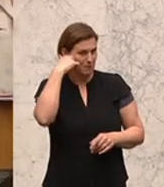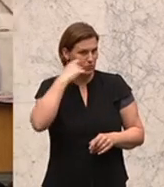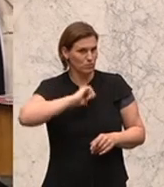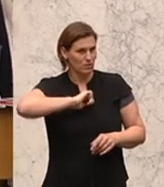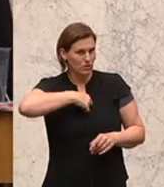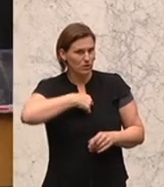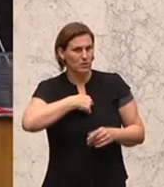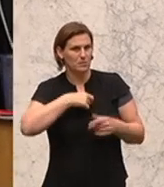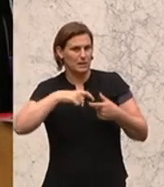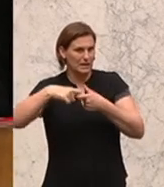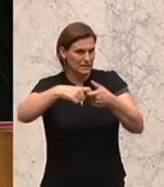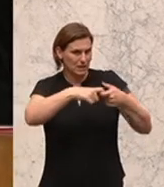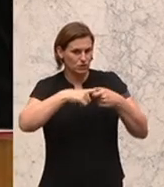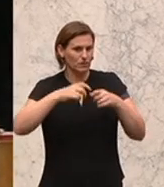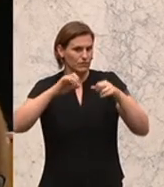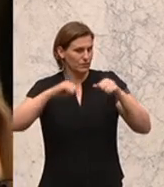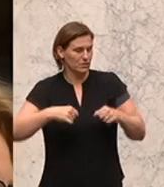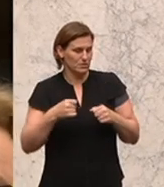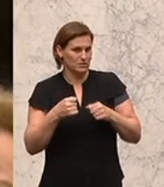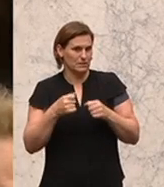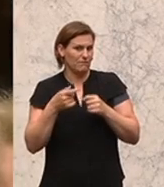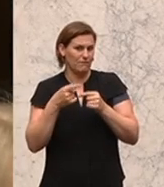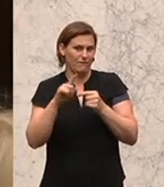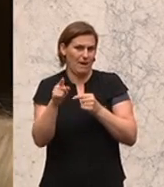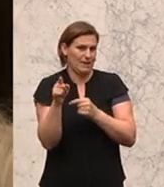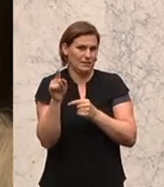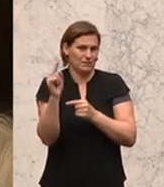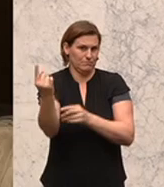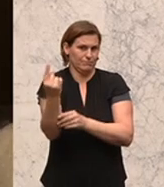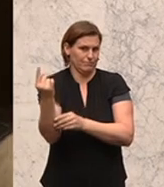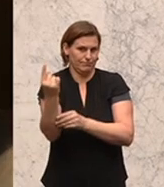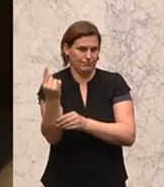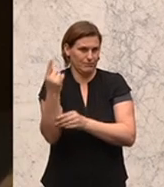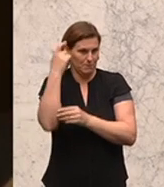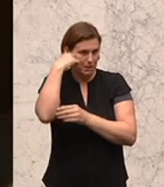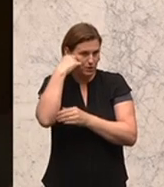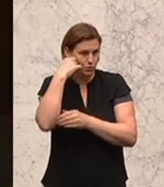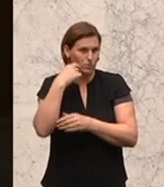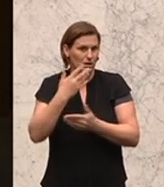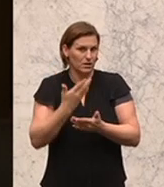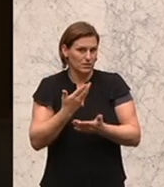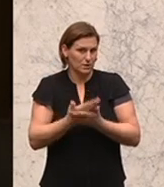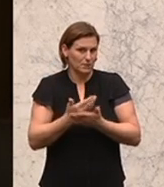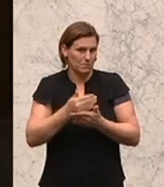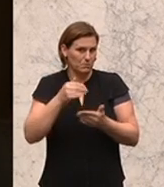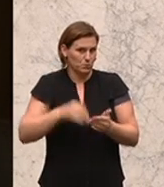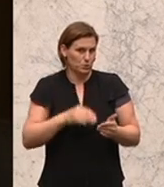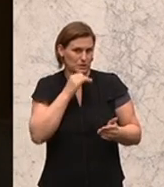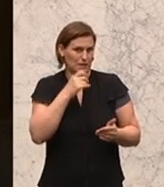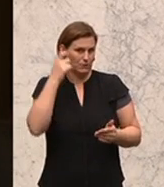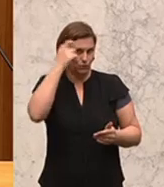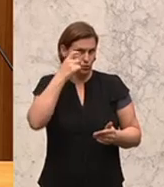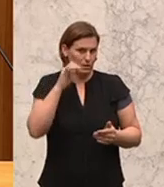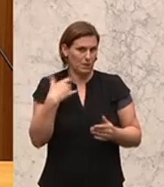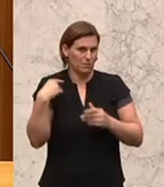möglichen gesellschaftlichen Konsenses stehen und sich daher auch nicht wundern dürfen, dass derartige Anträge